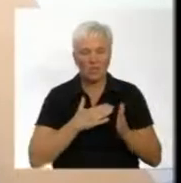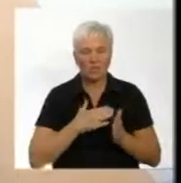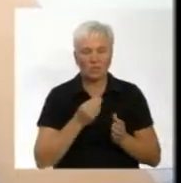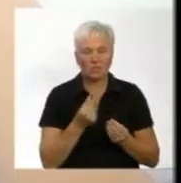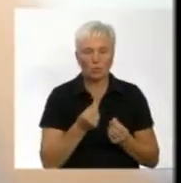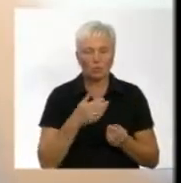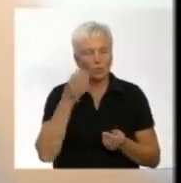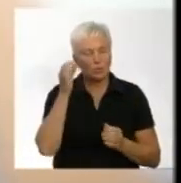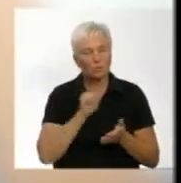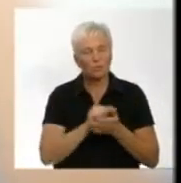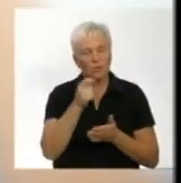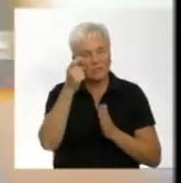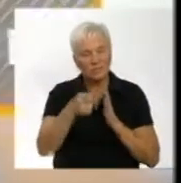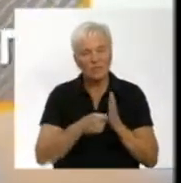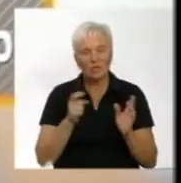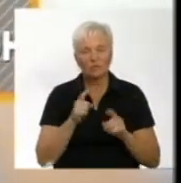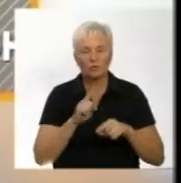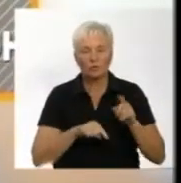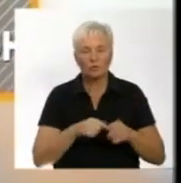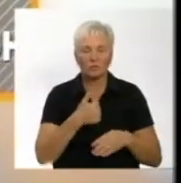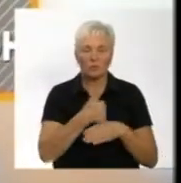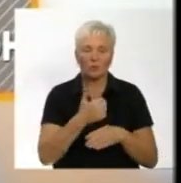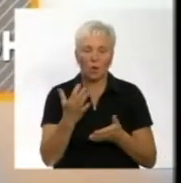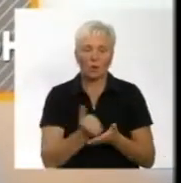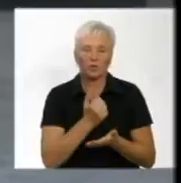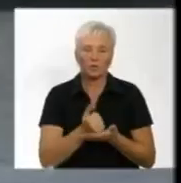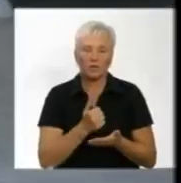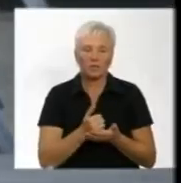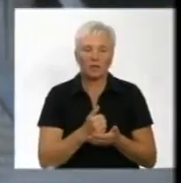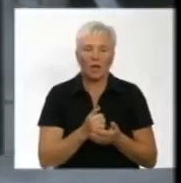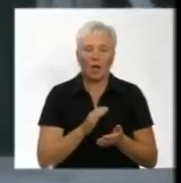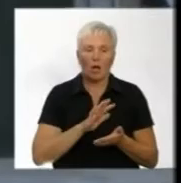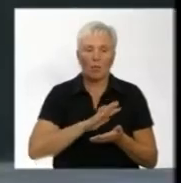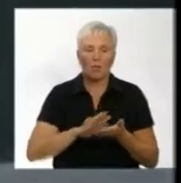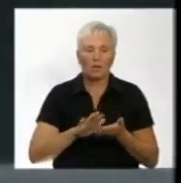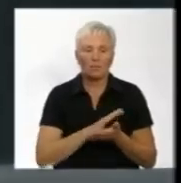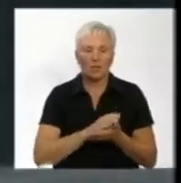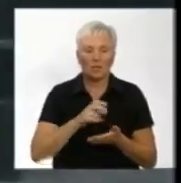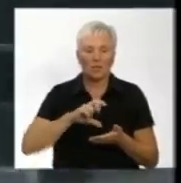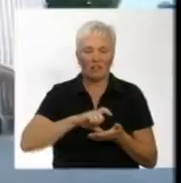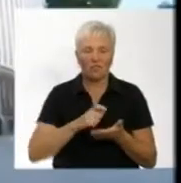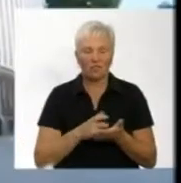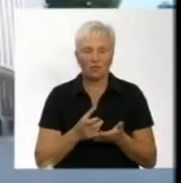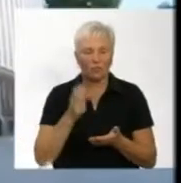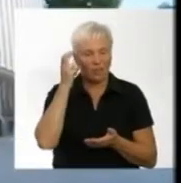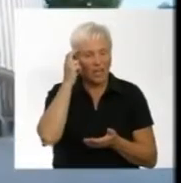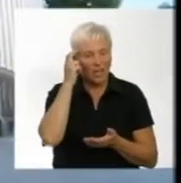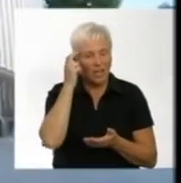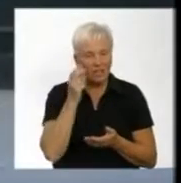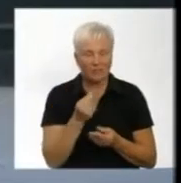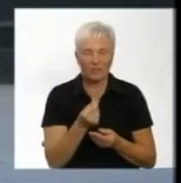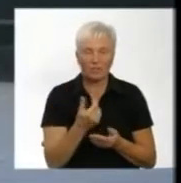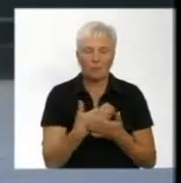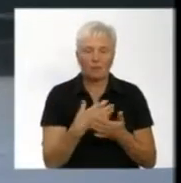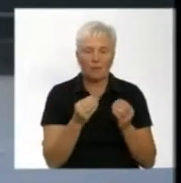журналісти дізналися, що родина чиновника отримала від ДУСІ безоплатну квартиру в Києві. Вартість нерухомості – понад